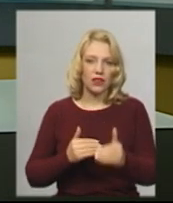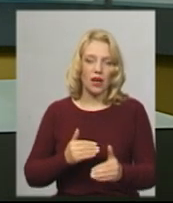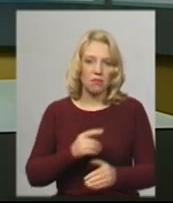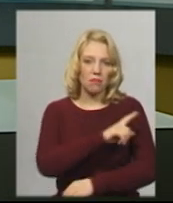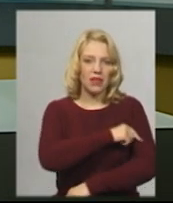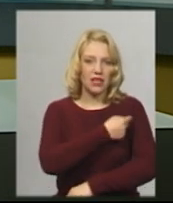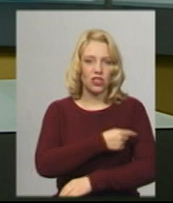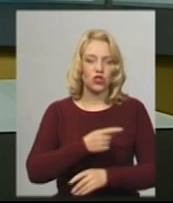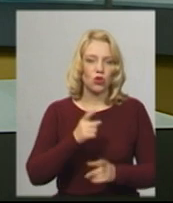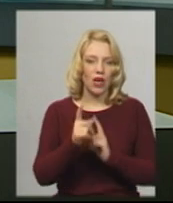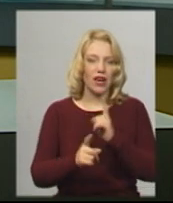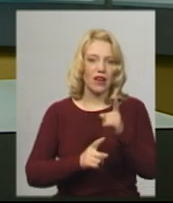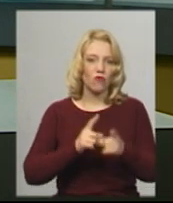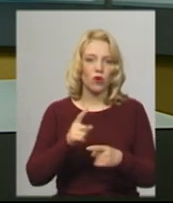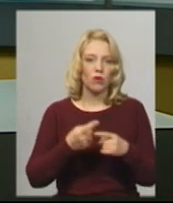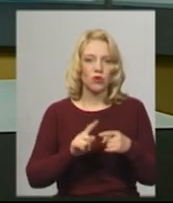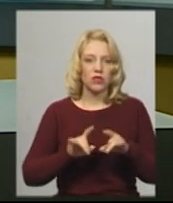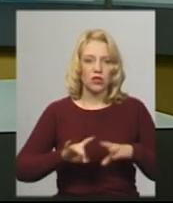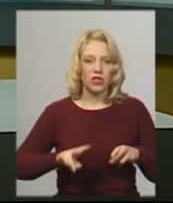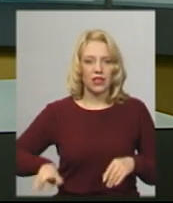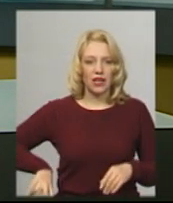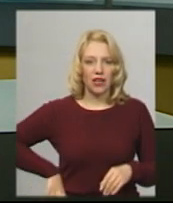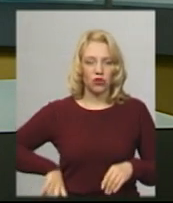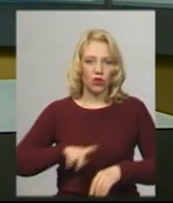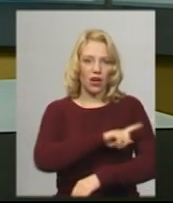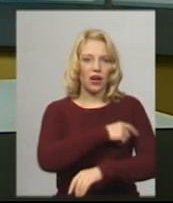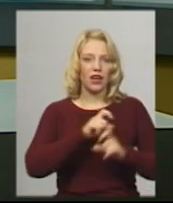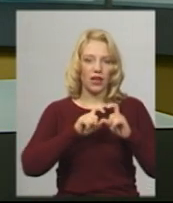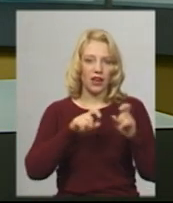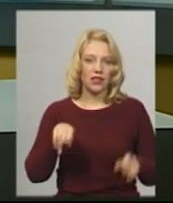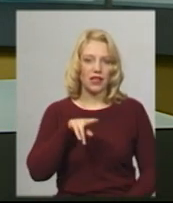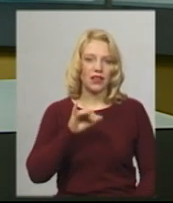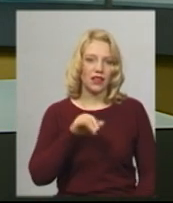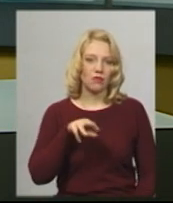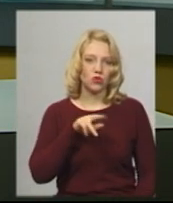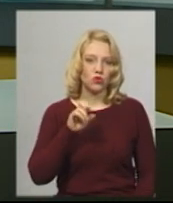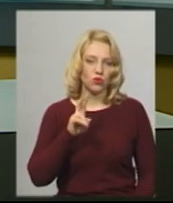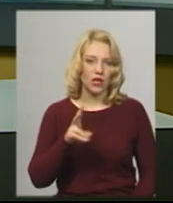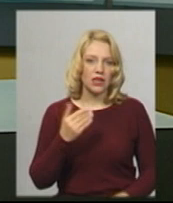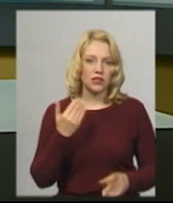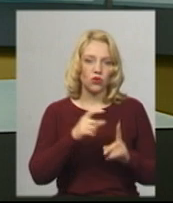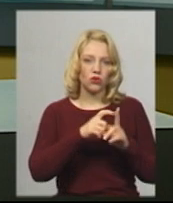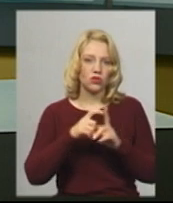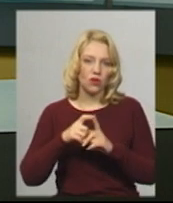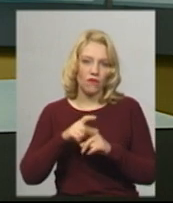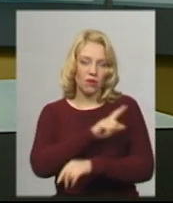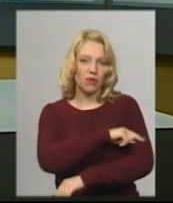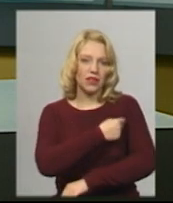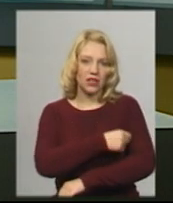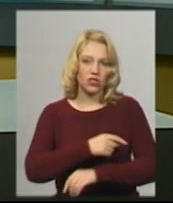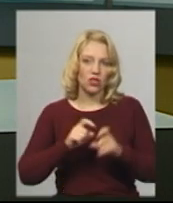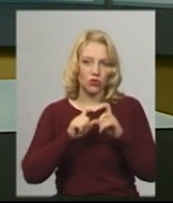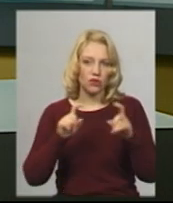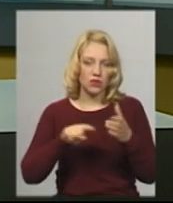Про це кореспонденту Суспільного розповів директор лікарні Володимир Демчук. За його словами, медична установа виходить у питанні